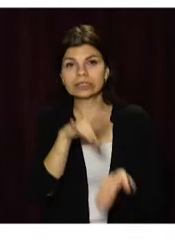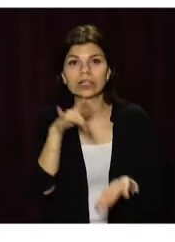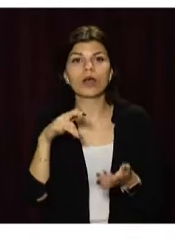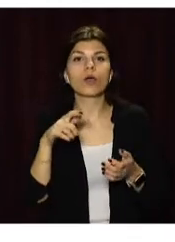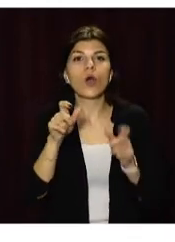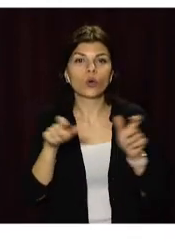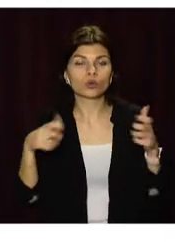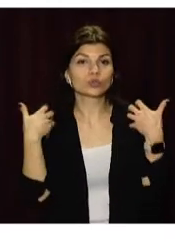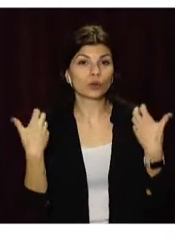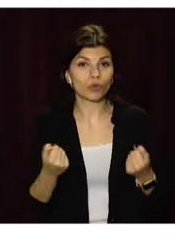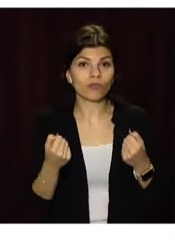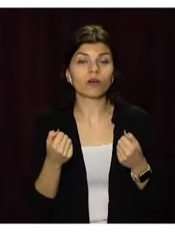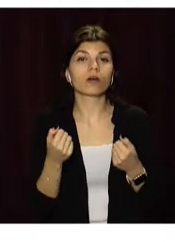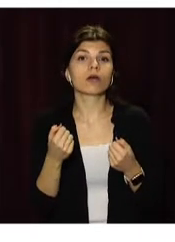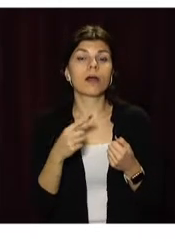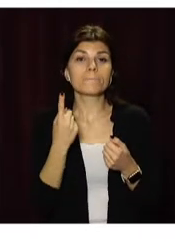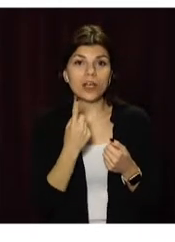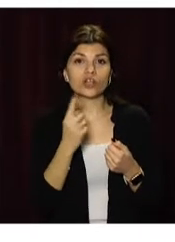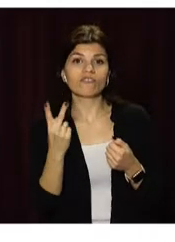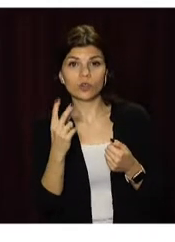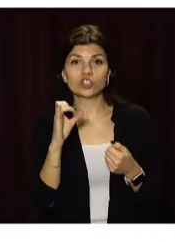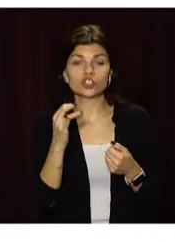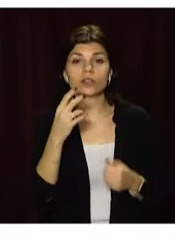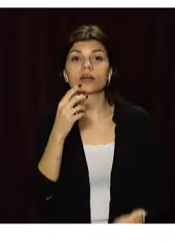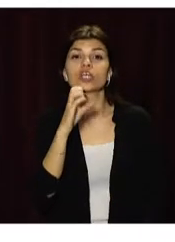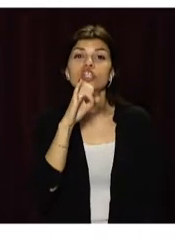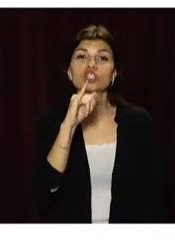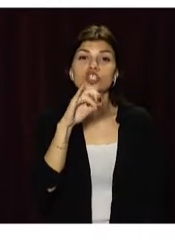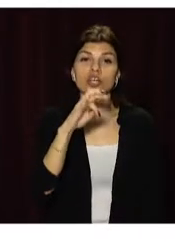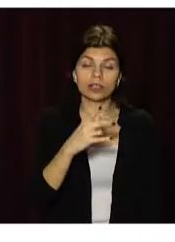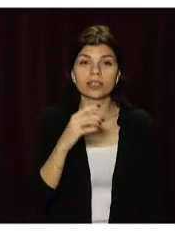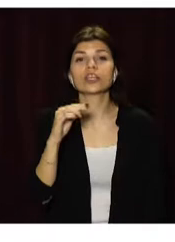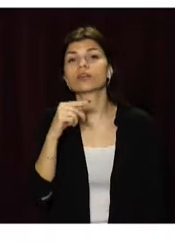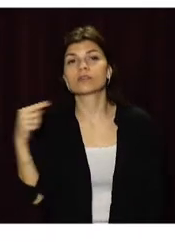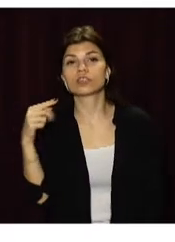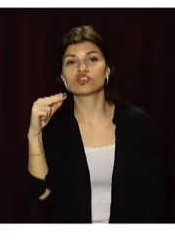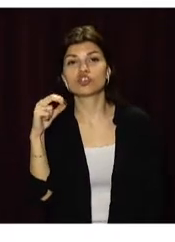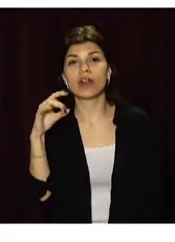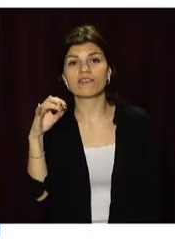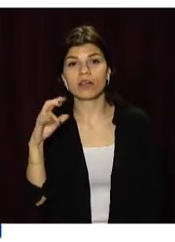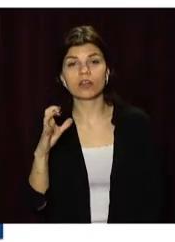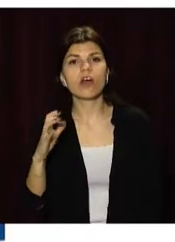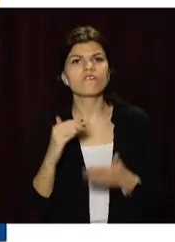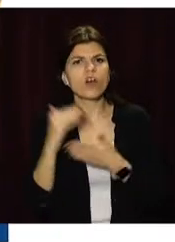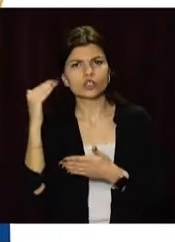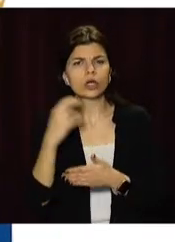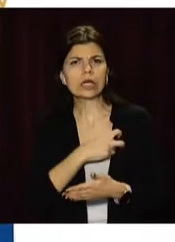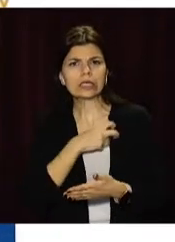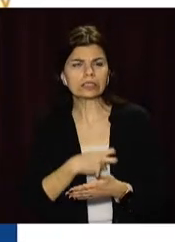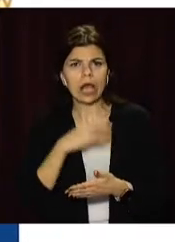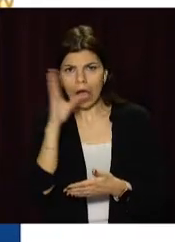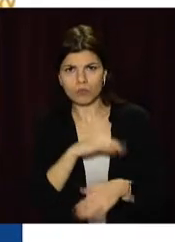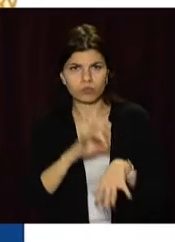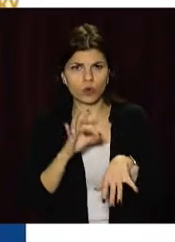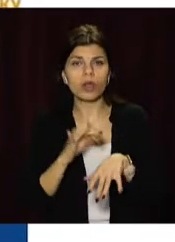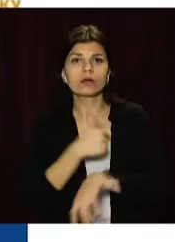громадського здоров'я. На першому та другому етапах з січня по червень наступного року вакцинуватимуть людей з високим ризиком інфікування